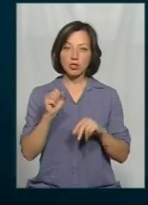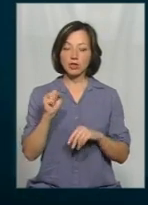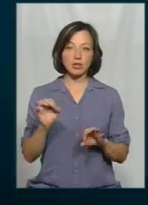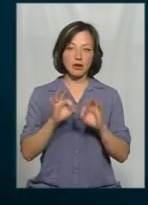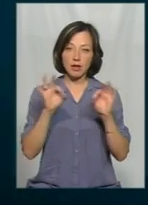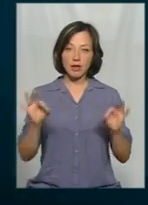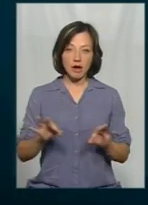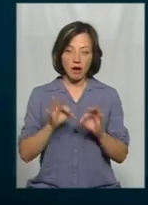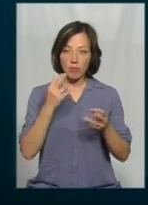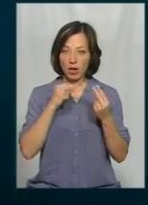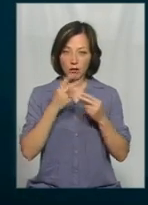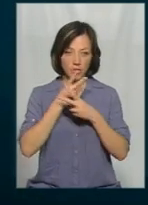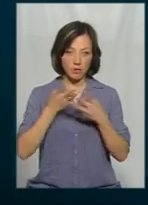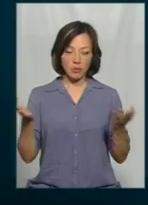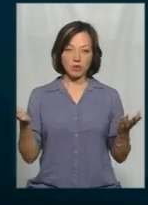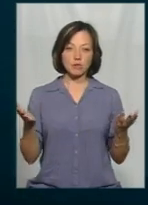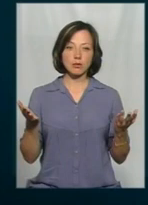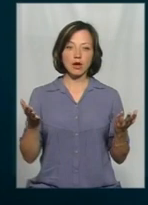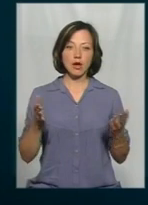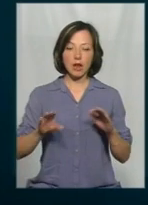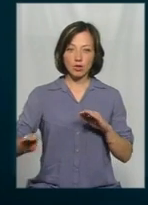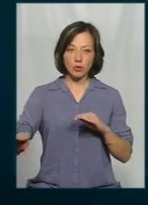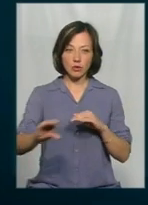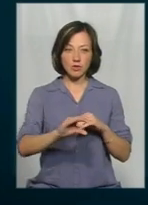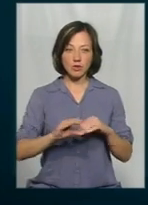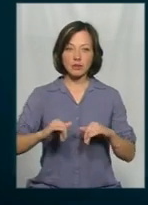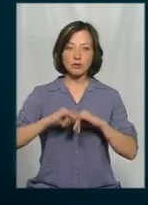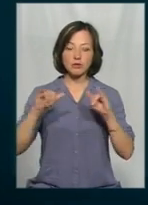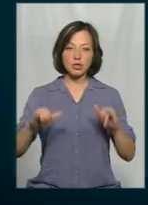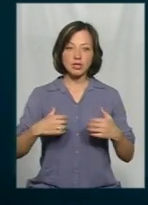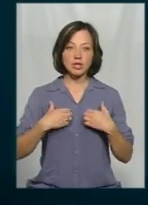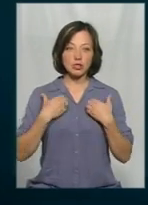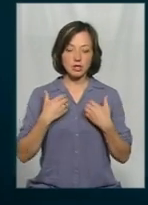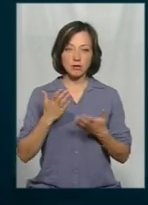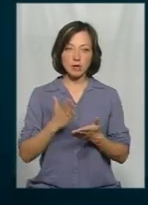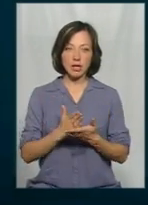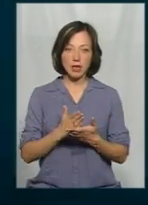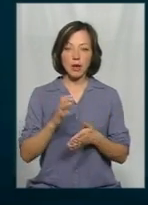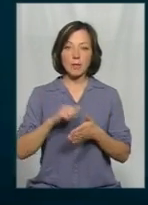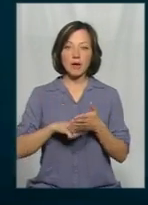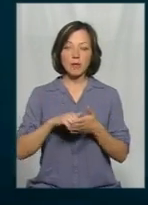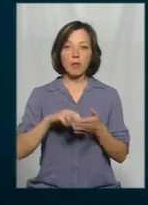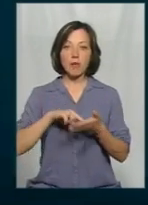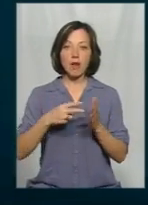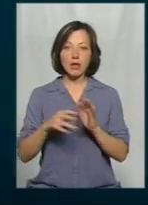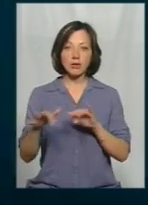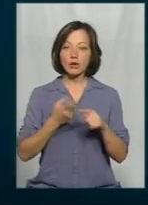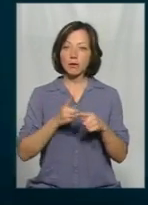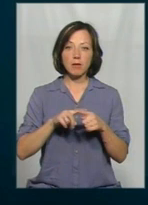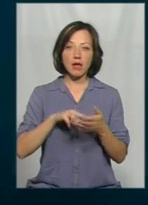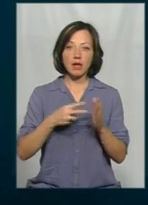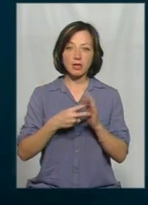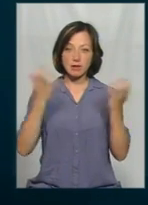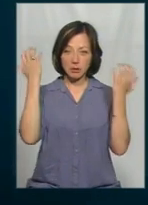ніяк, і ми цього покращення взагалі не бачимо. Доні відкладення з більшими і ще страшнішими. А з приводу план дій, то не план дій, то